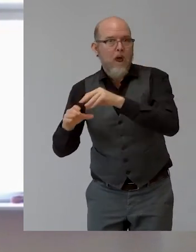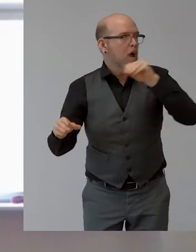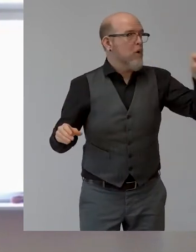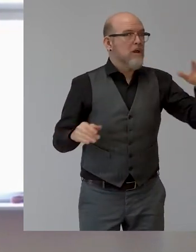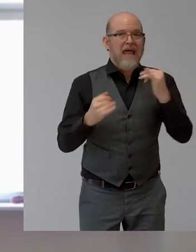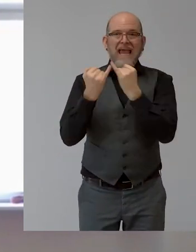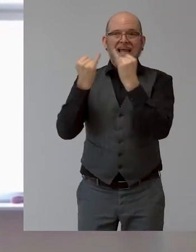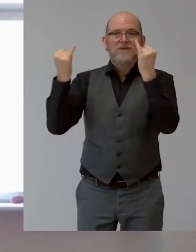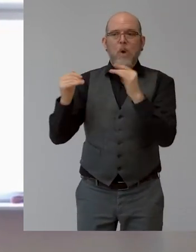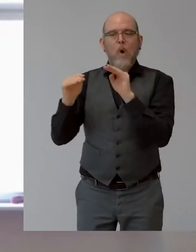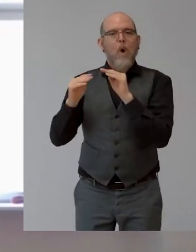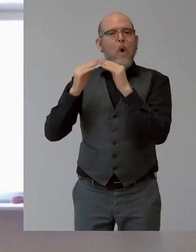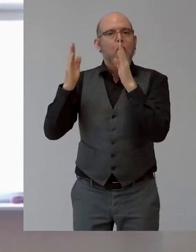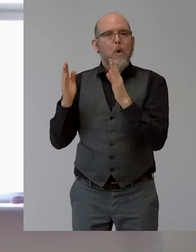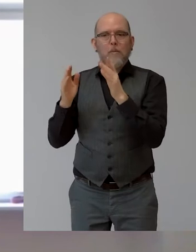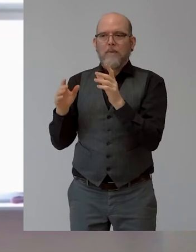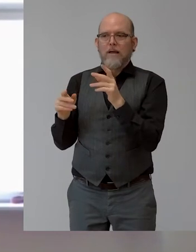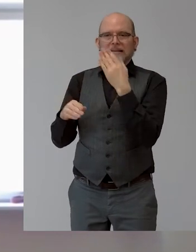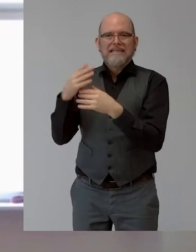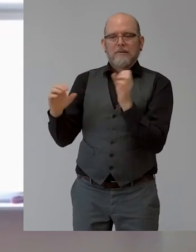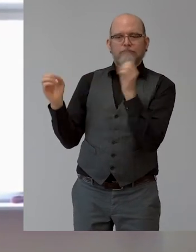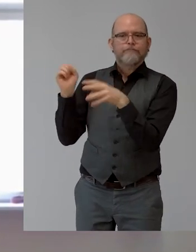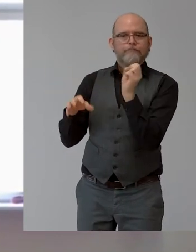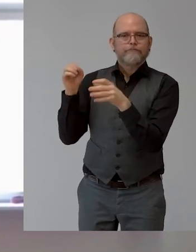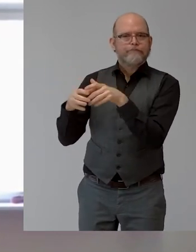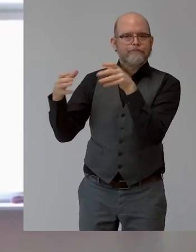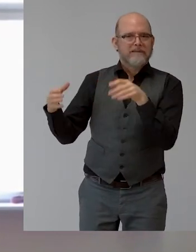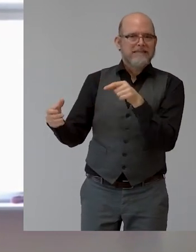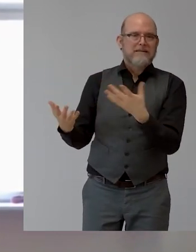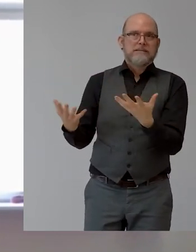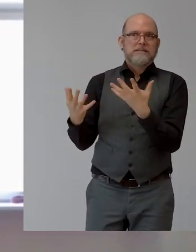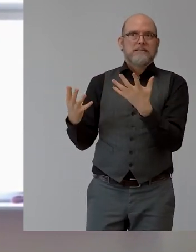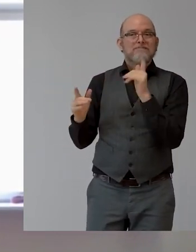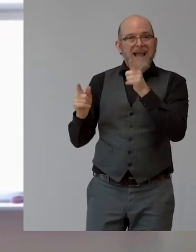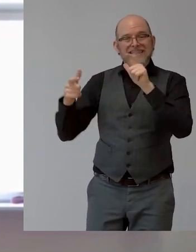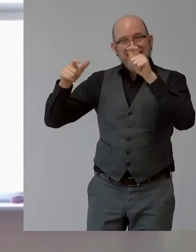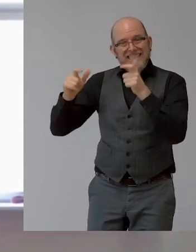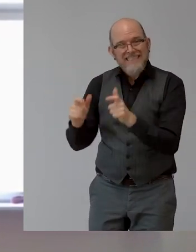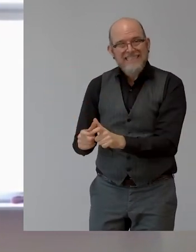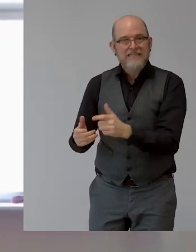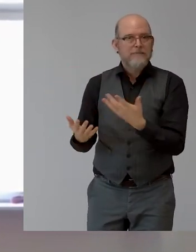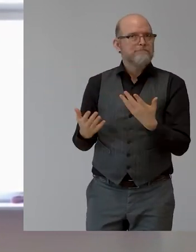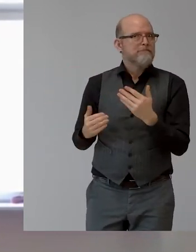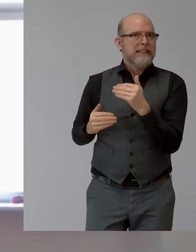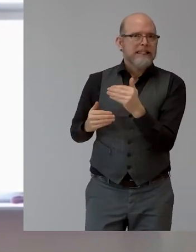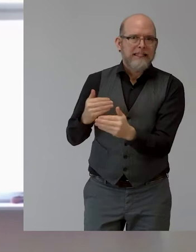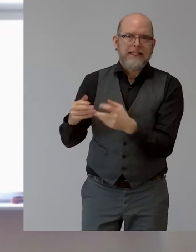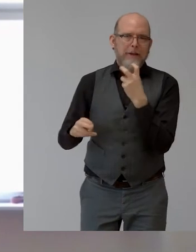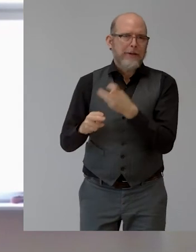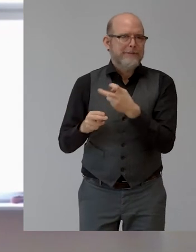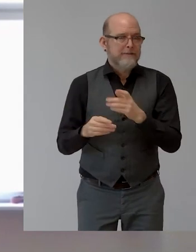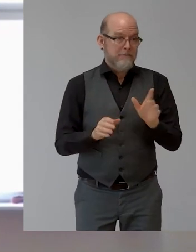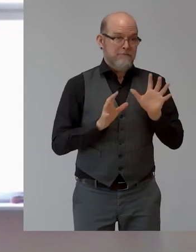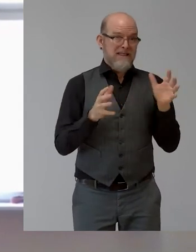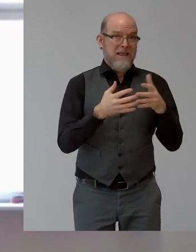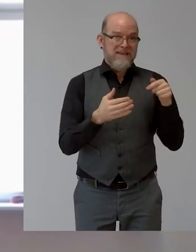die Pandemie vielleicht noch einen Satz. Es ist ja auch klar geworden, dass es eine Gender-Perspektive gibt in diesem